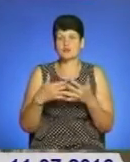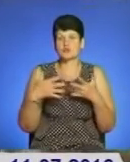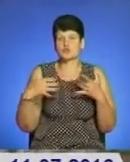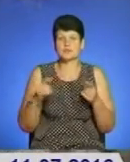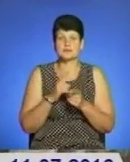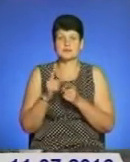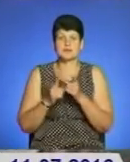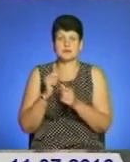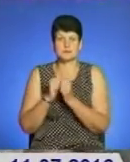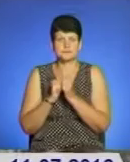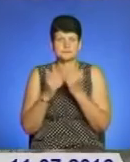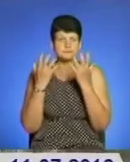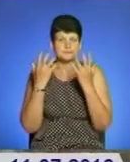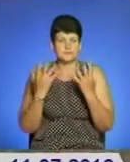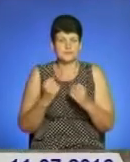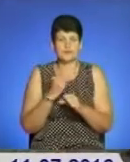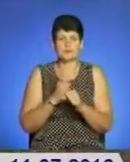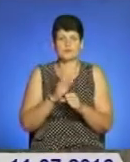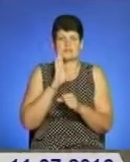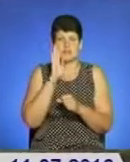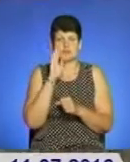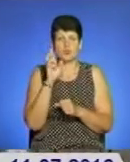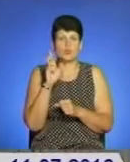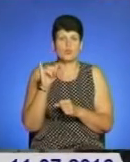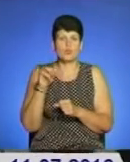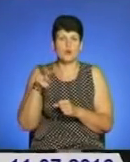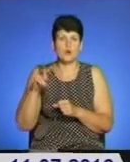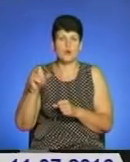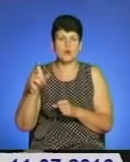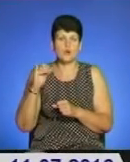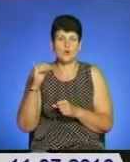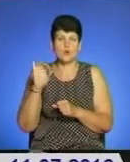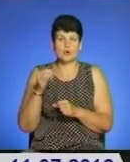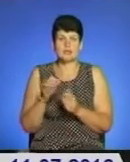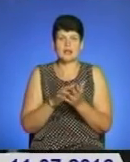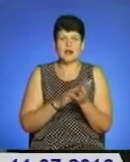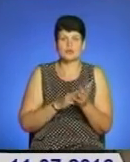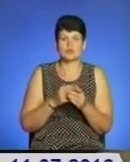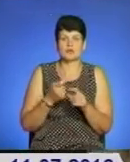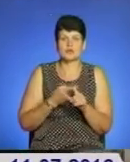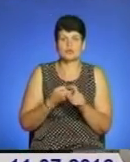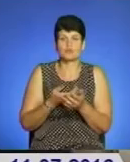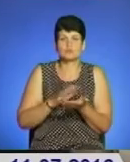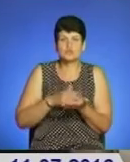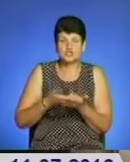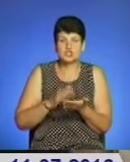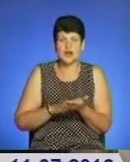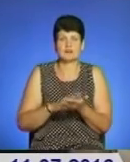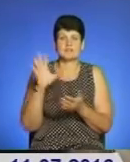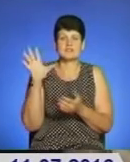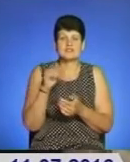стараємося робити новий. Робимо зранку бульйончик, робимо кашку, картопельку жаримо. Все таке, що